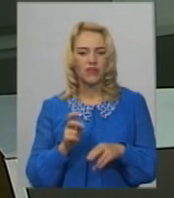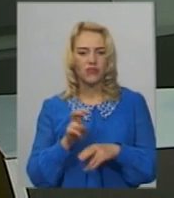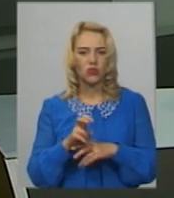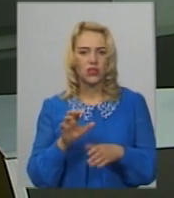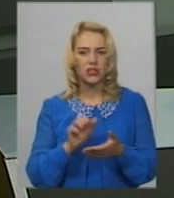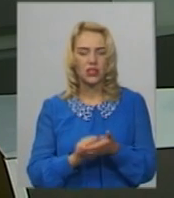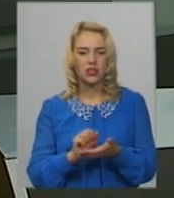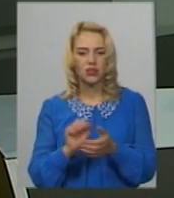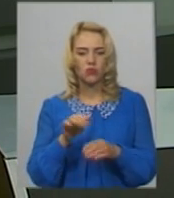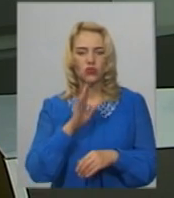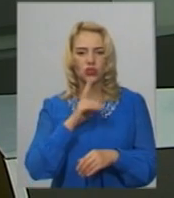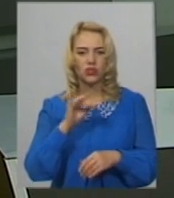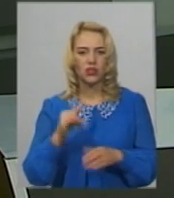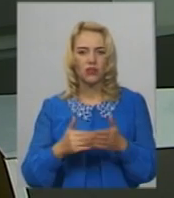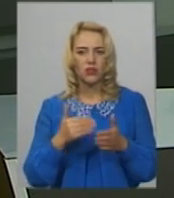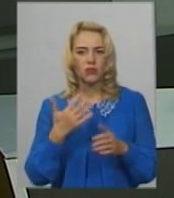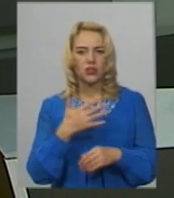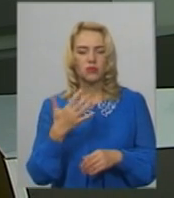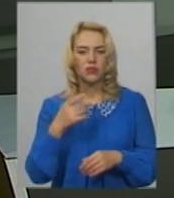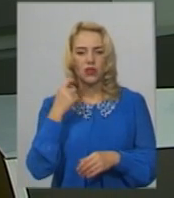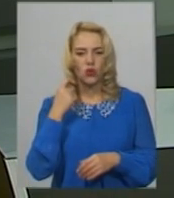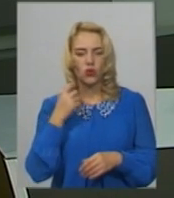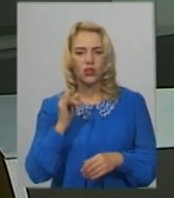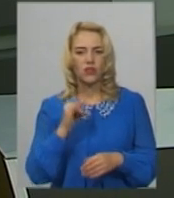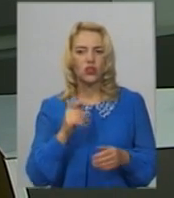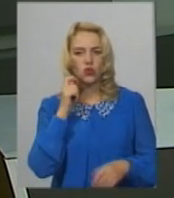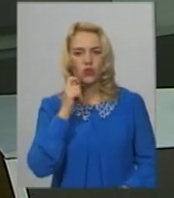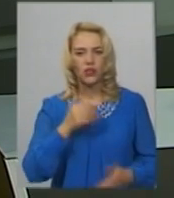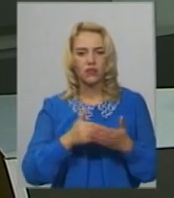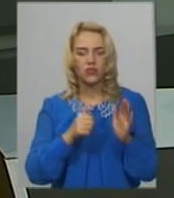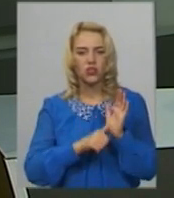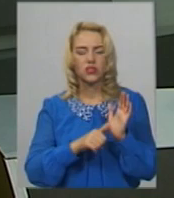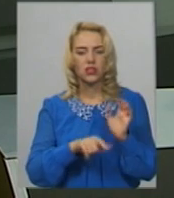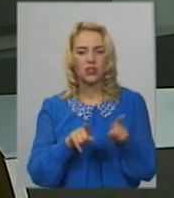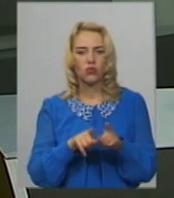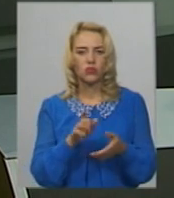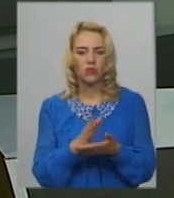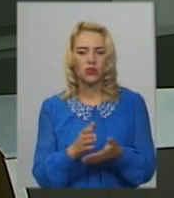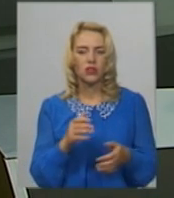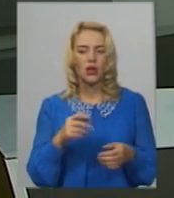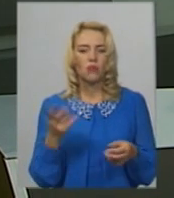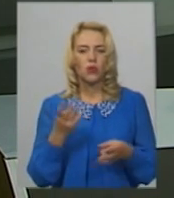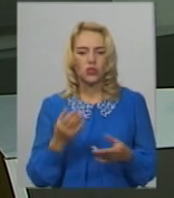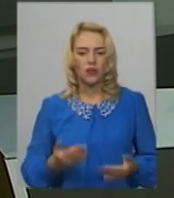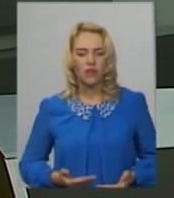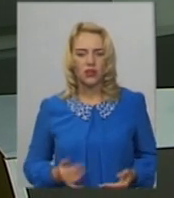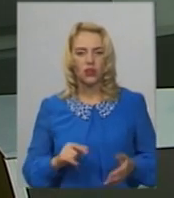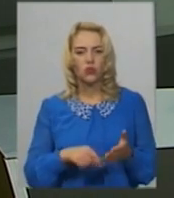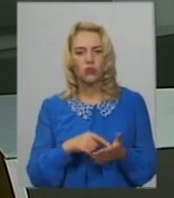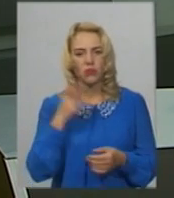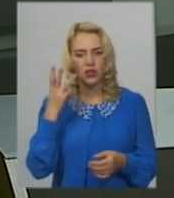заняття можуть жінки віков від 55 років та чоловіків від 60. А також вони мають проживати у Хмельницькому. Із